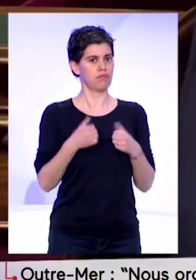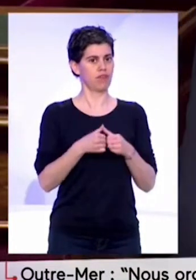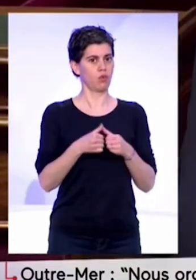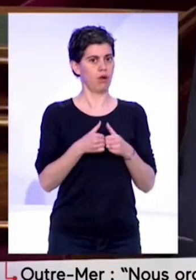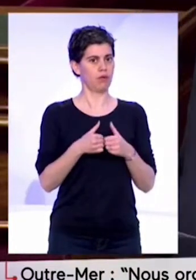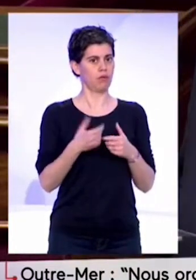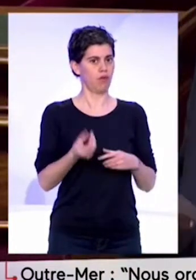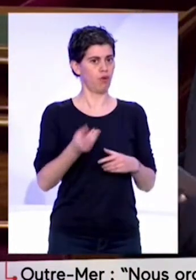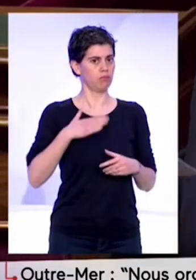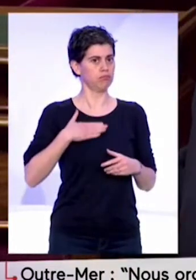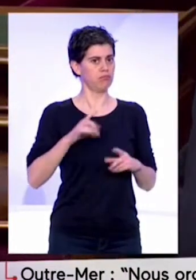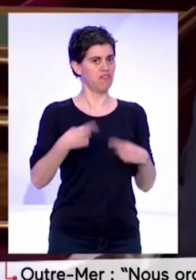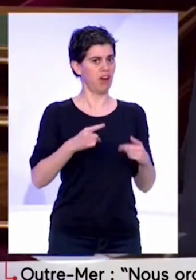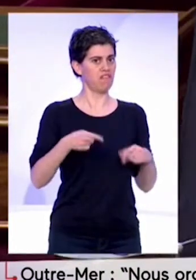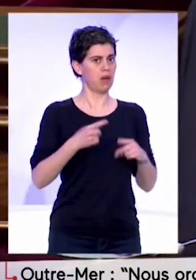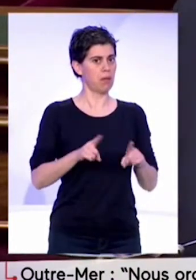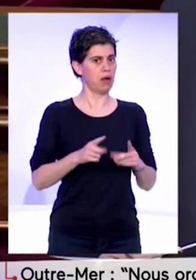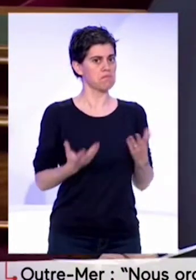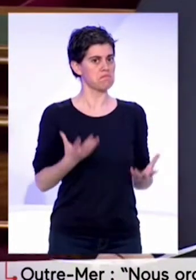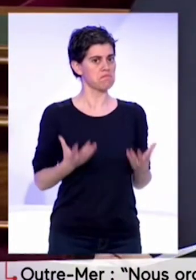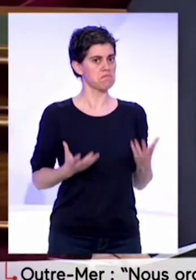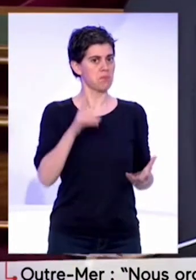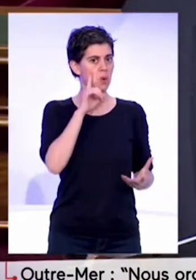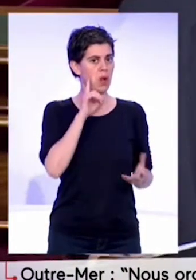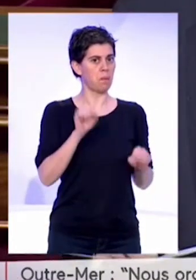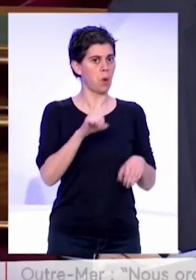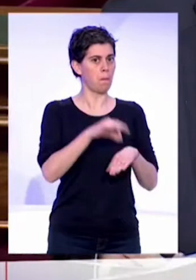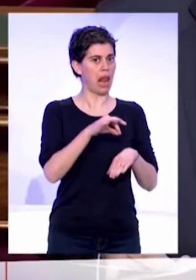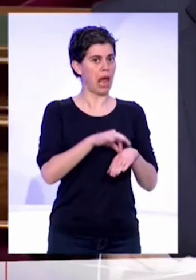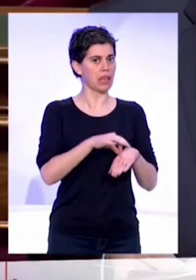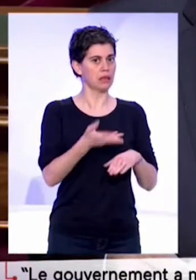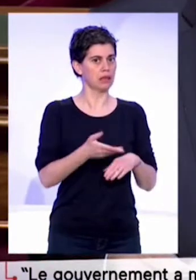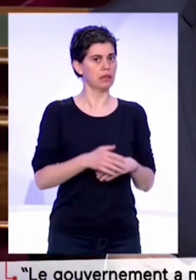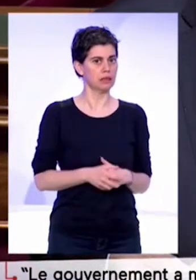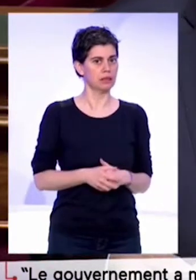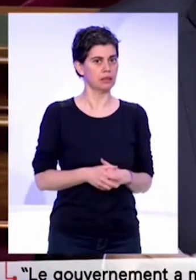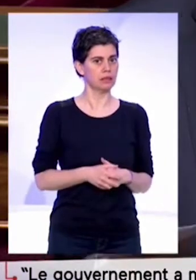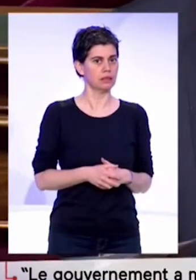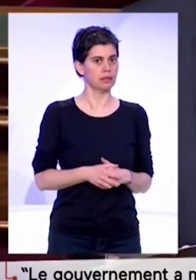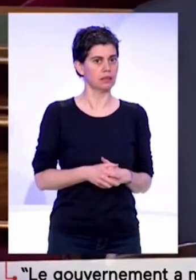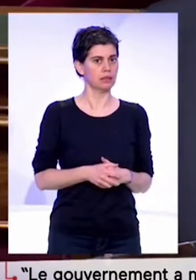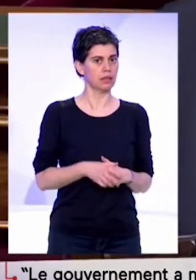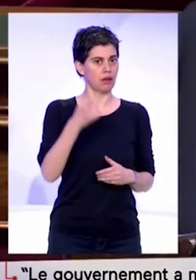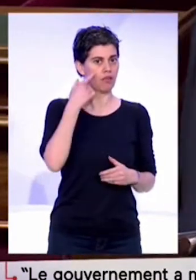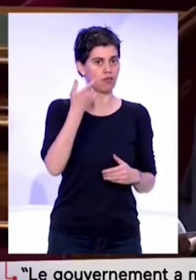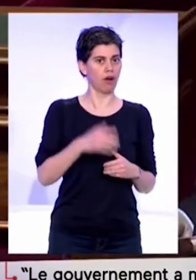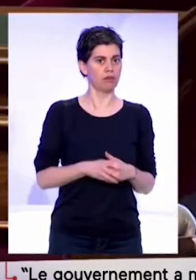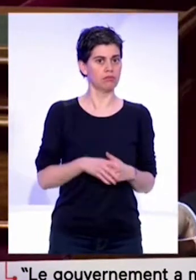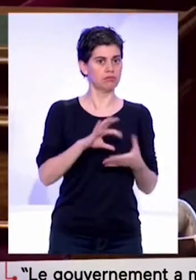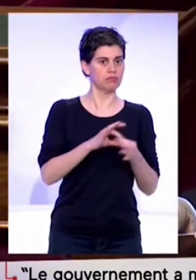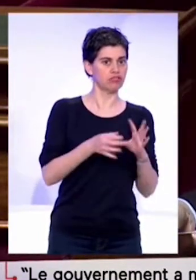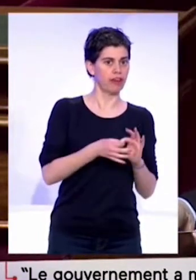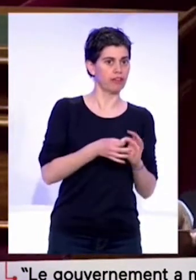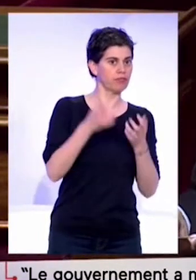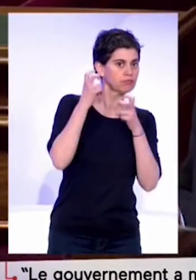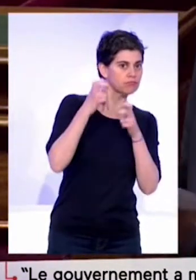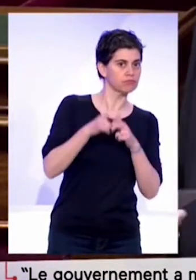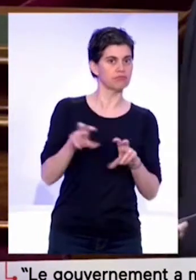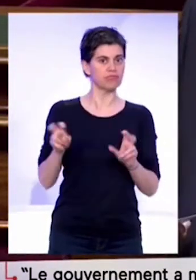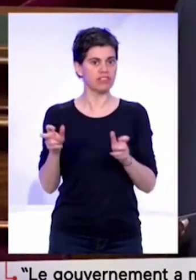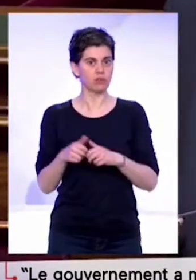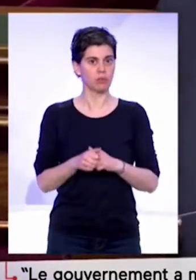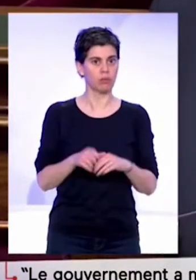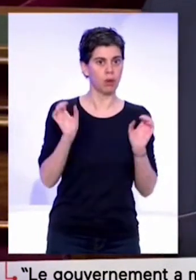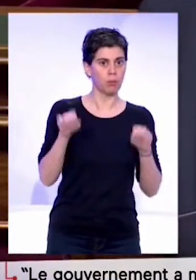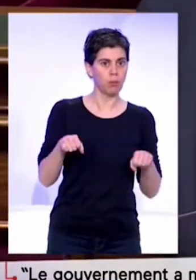où de possibles maladies sont indiquées sur toutes les chaînes de radio et de télévision. Bien sûr, on ne sait